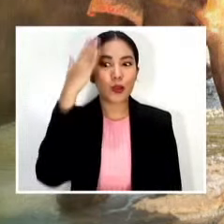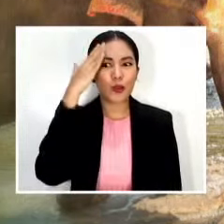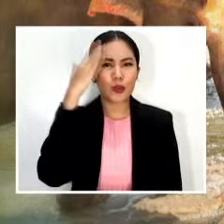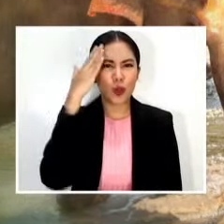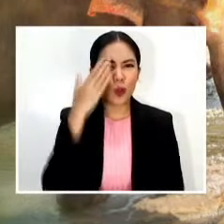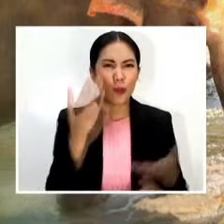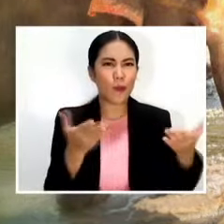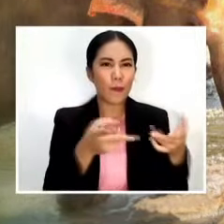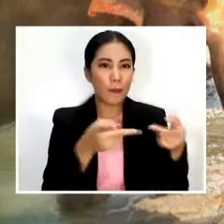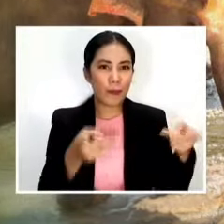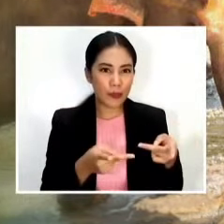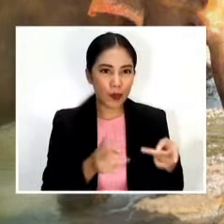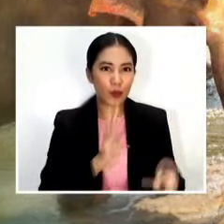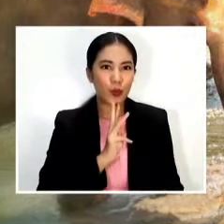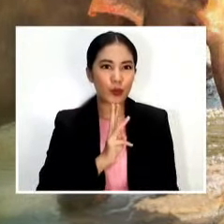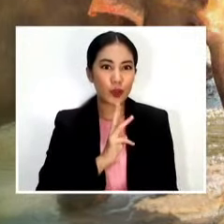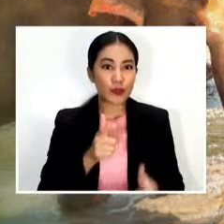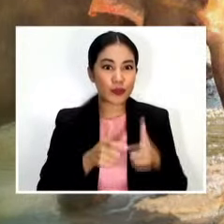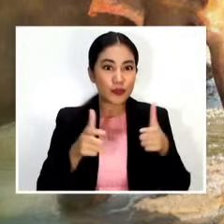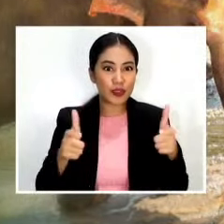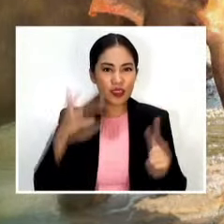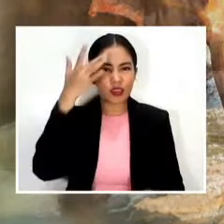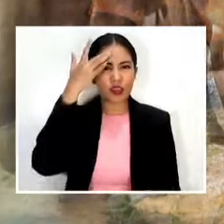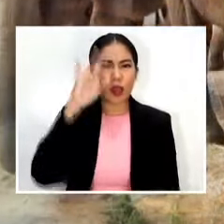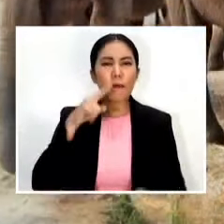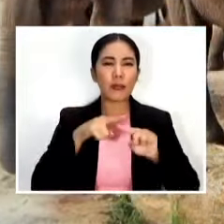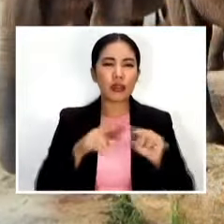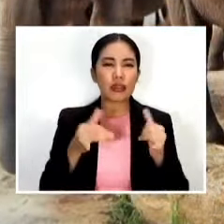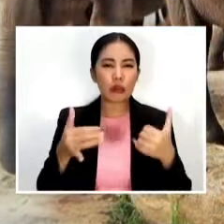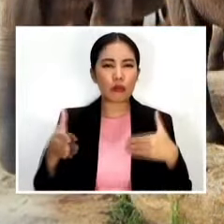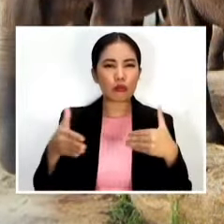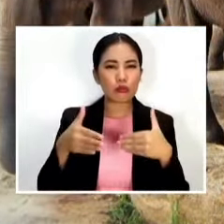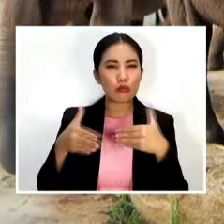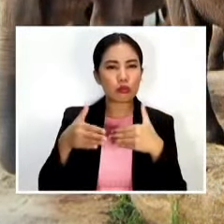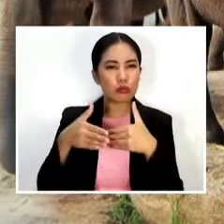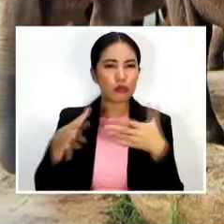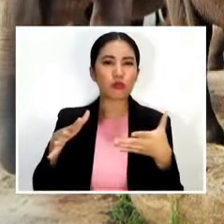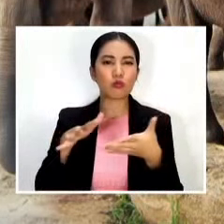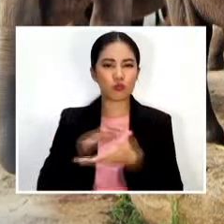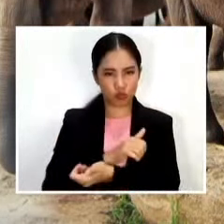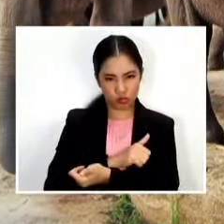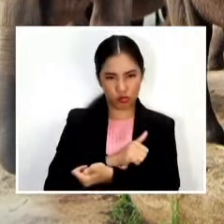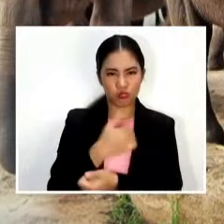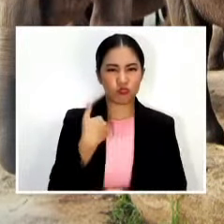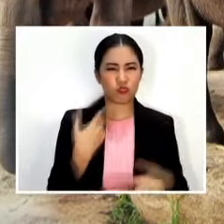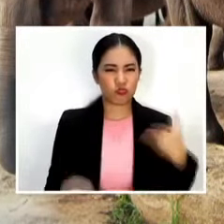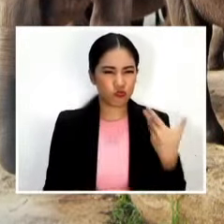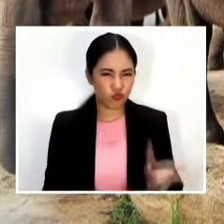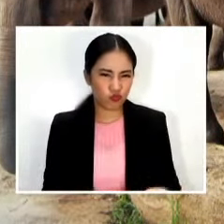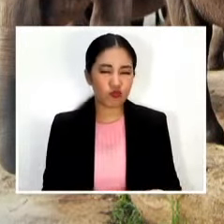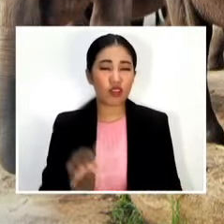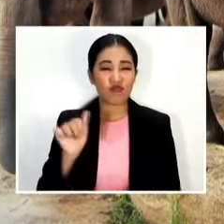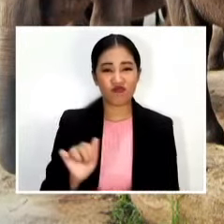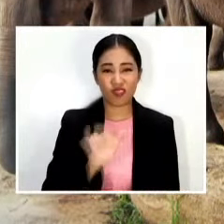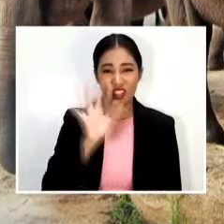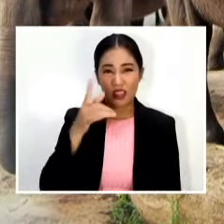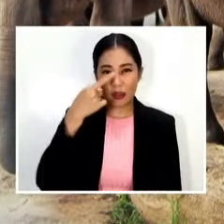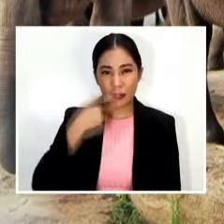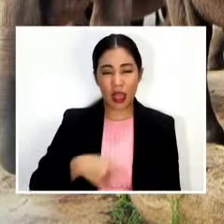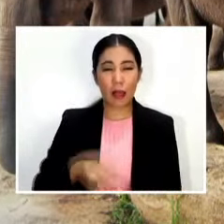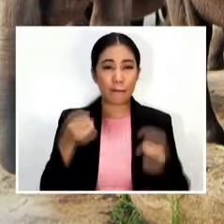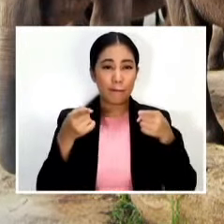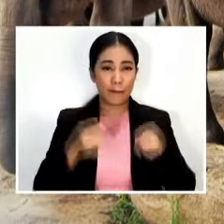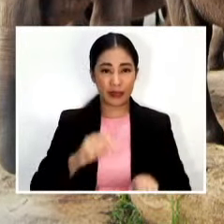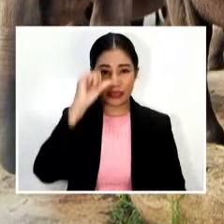malaki at matalino alam niyo ba na endangered o nanganganib ng maubos ang Asian elephants Sa India isang malungkot na pangyayari ang